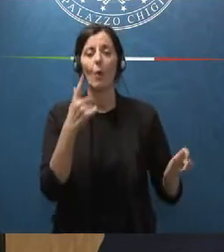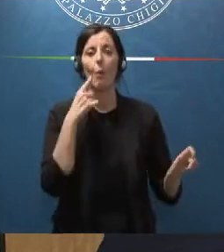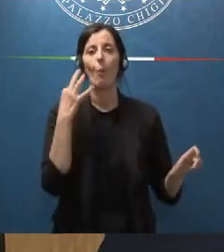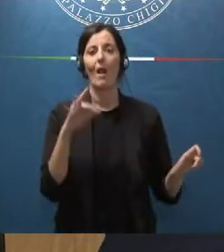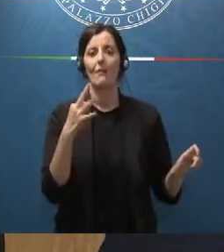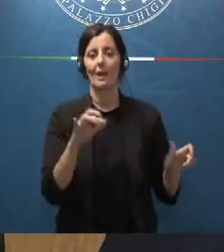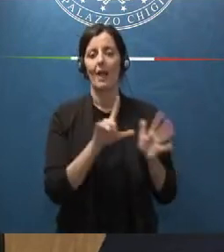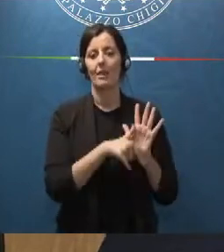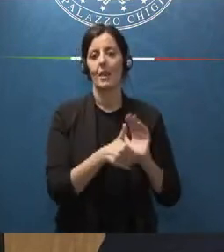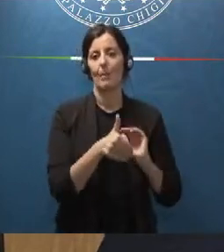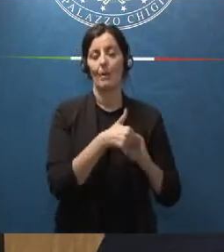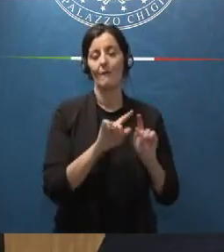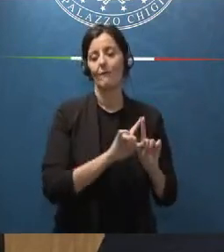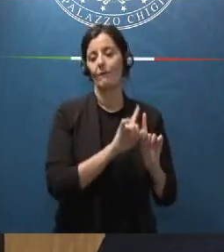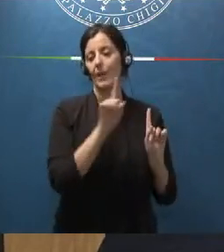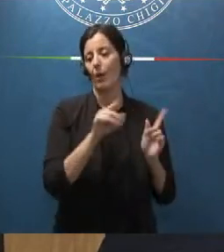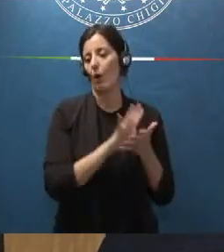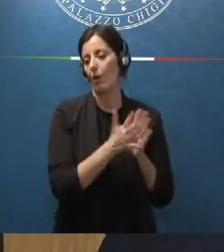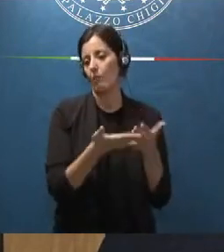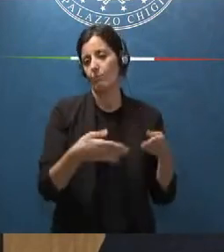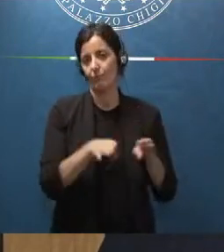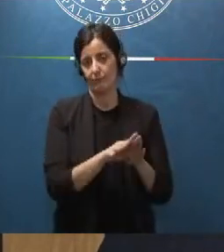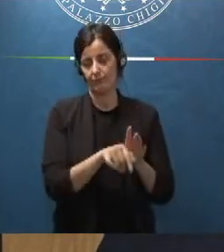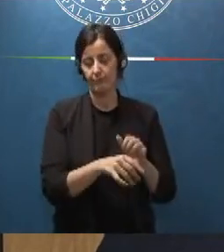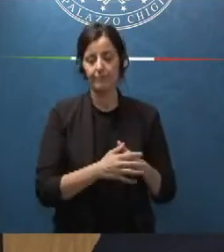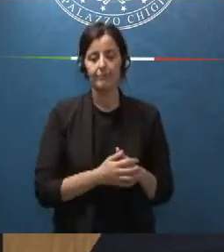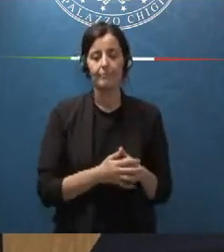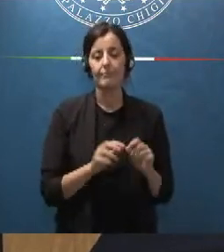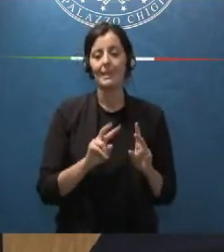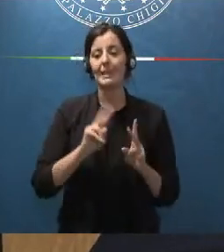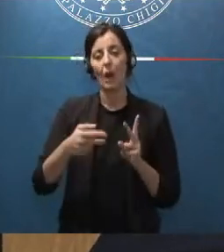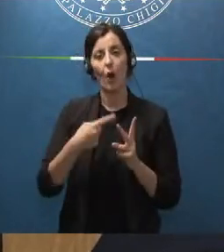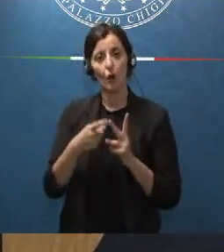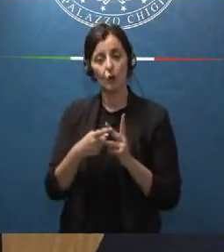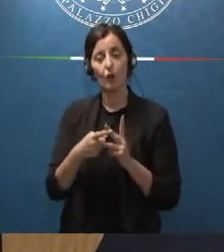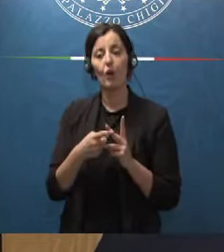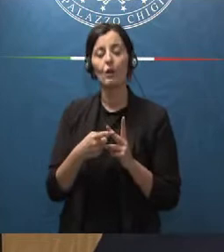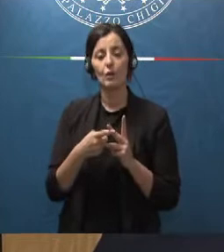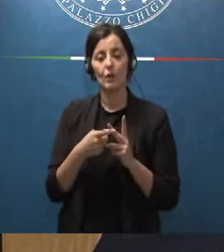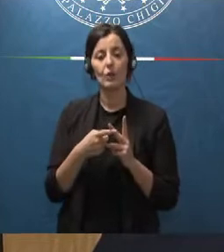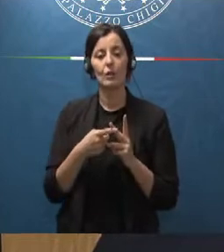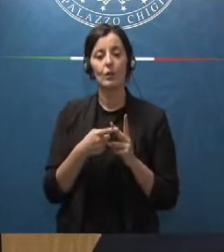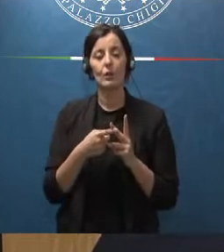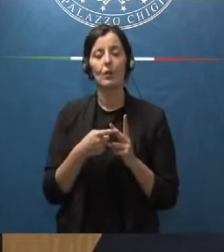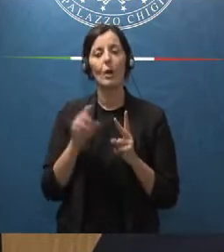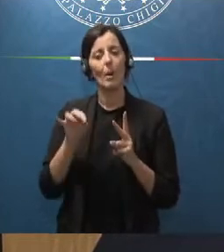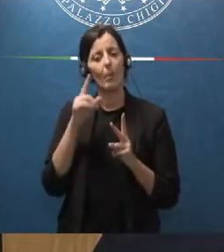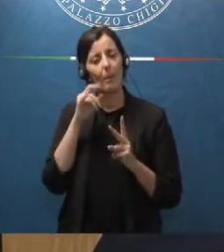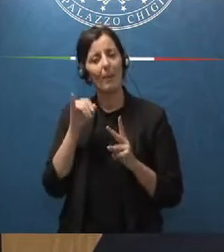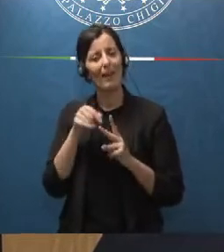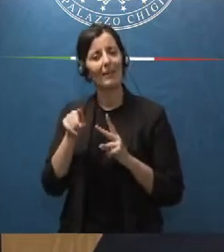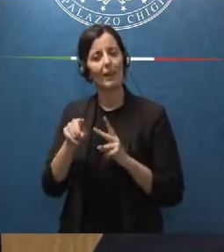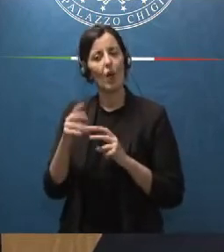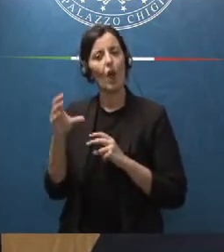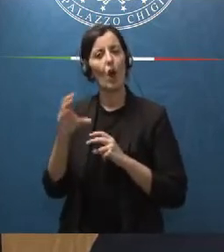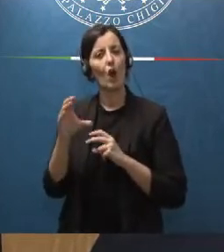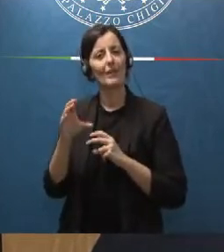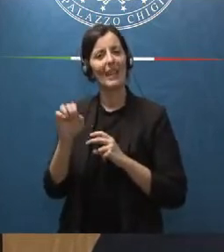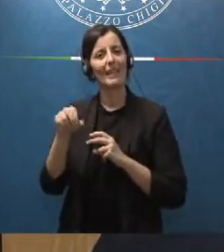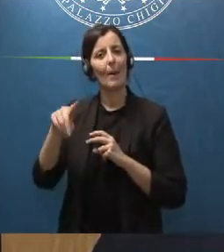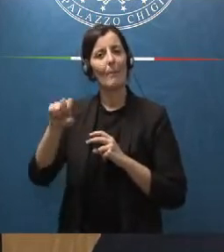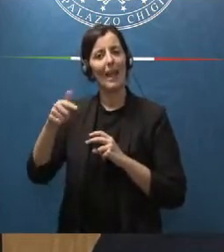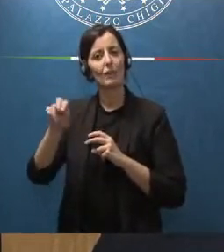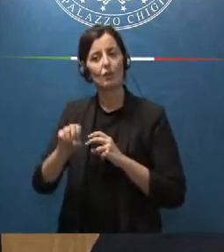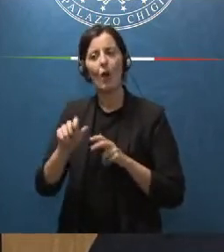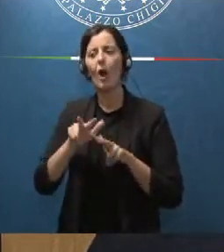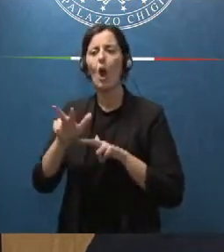fino alla fine del suo mandato naturale il secondo elemento riguarda in particolare Cortina d'Ampezzo e i piccoli comuni perché